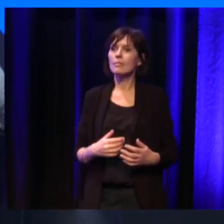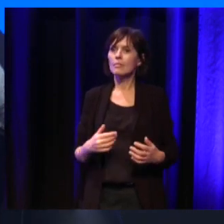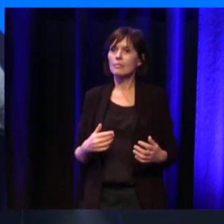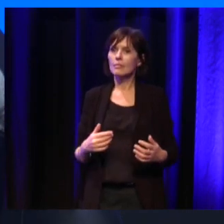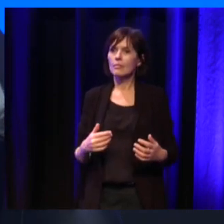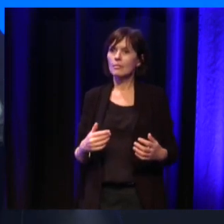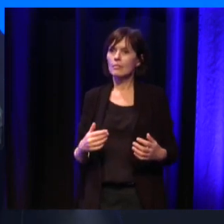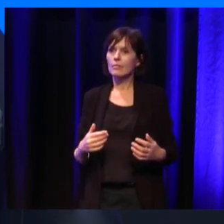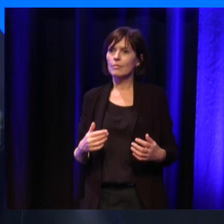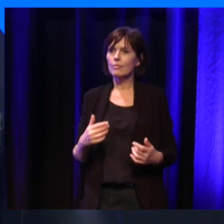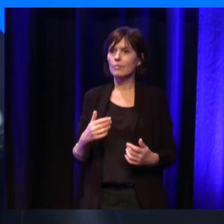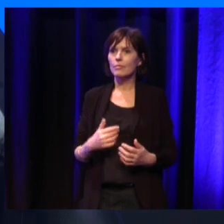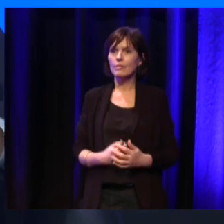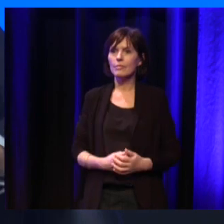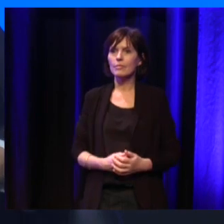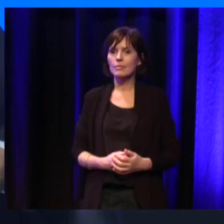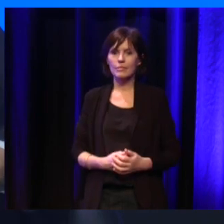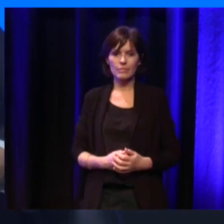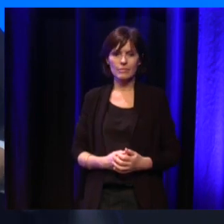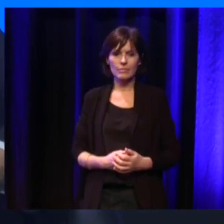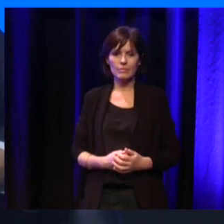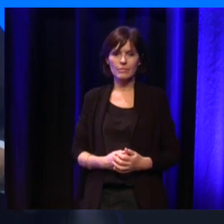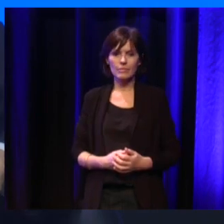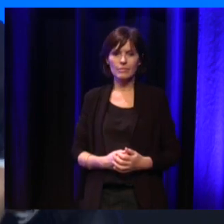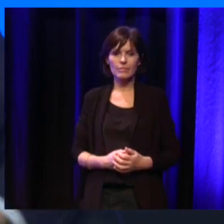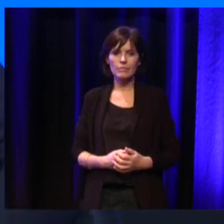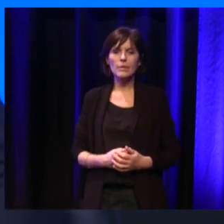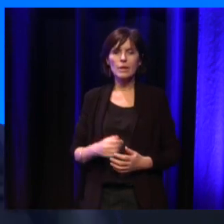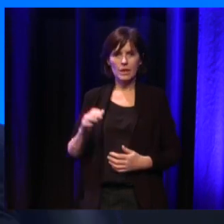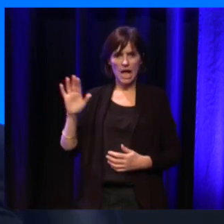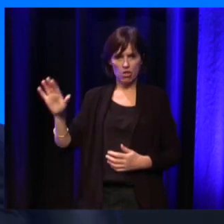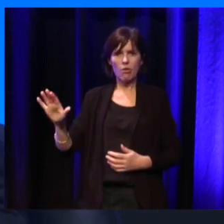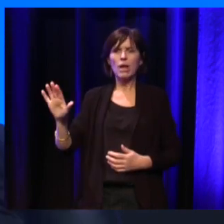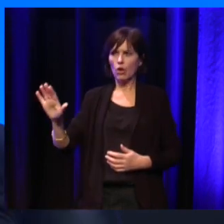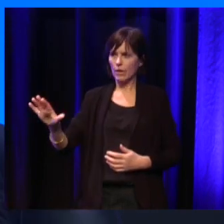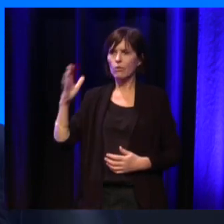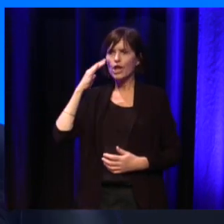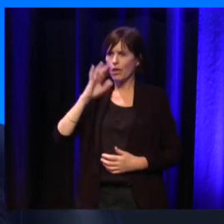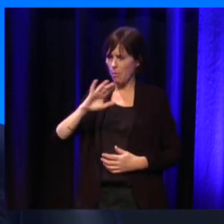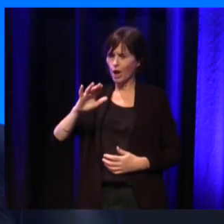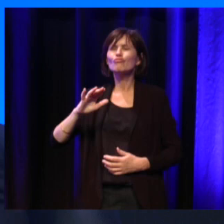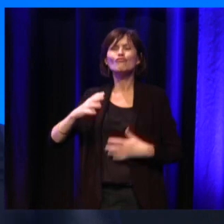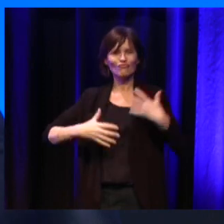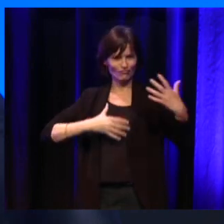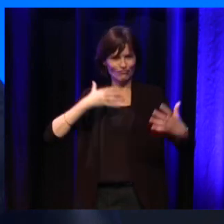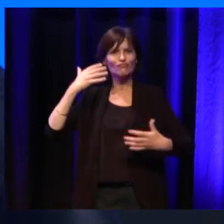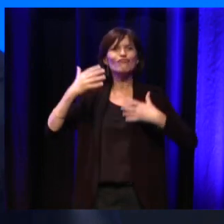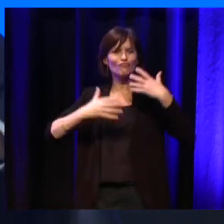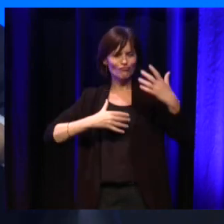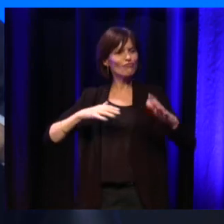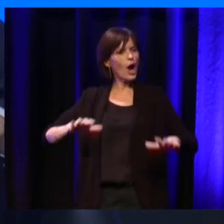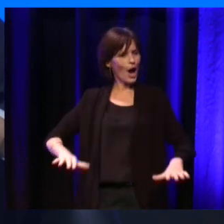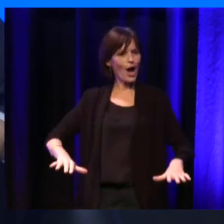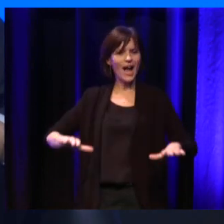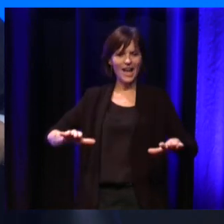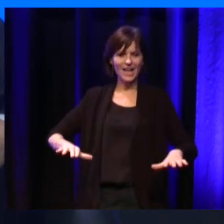la, excusez je vais y arriver, attendez, ne vous inquiétez pas, je vais reprendre mes esprits. En fait, vous